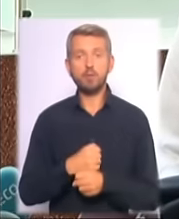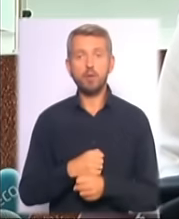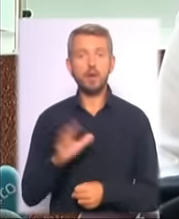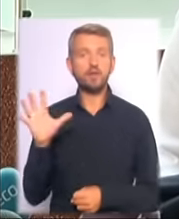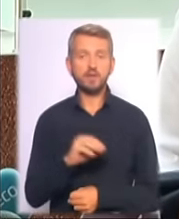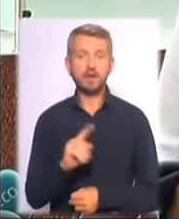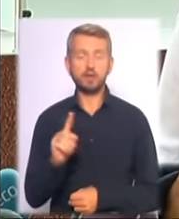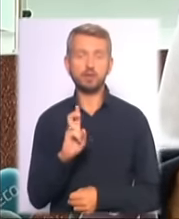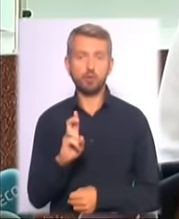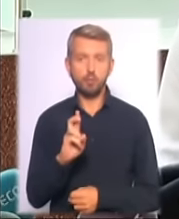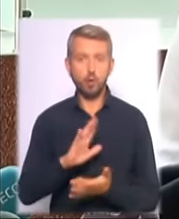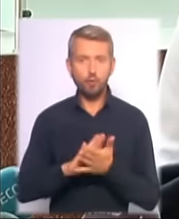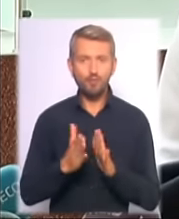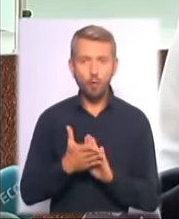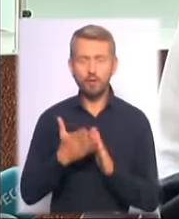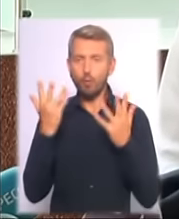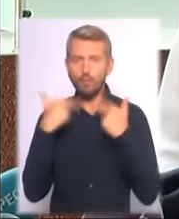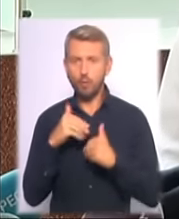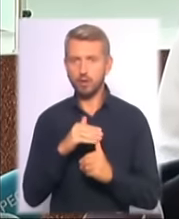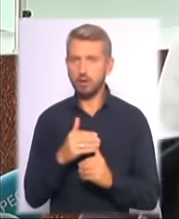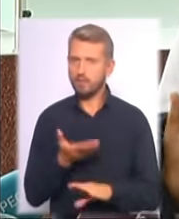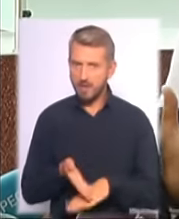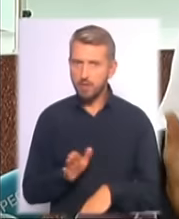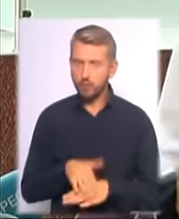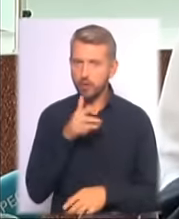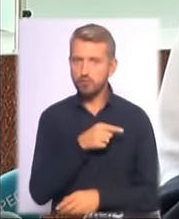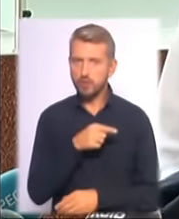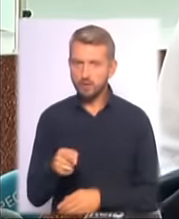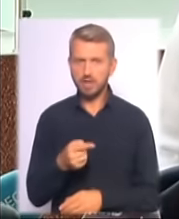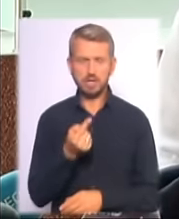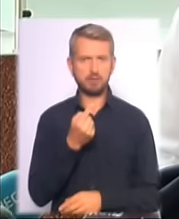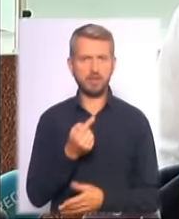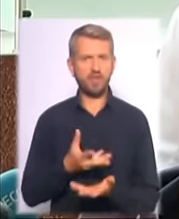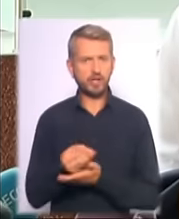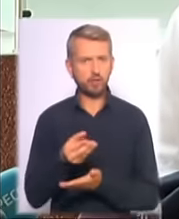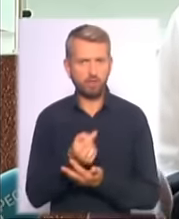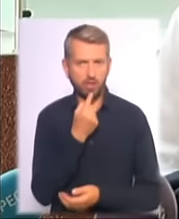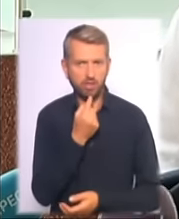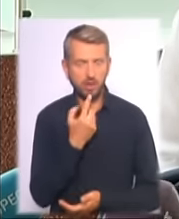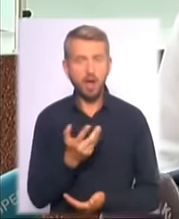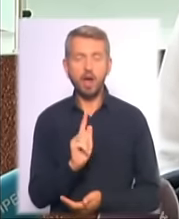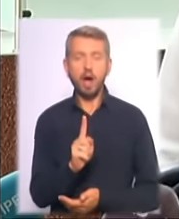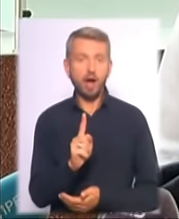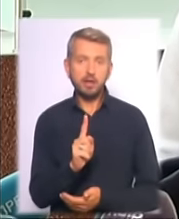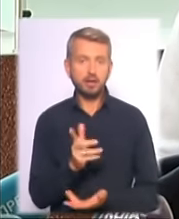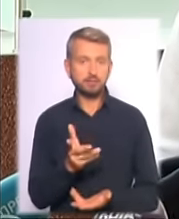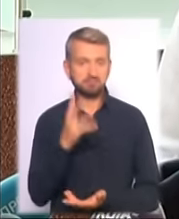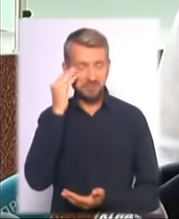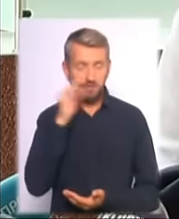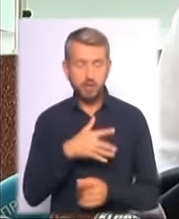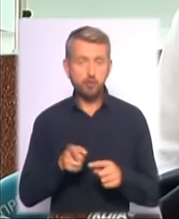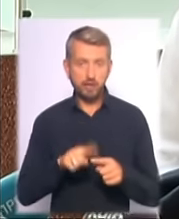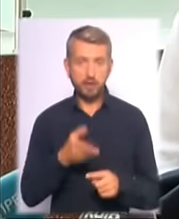того, щоб умови комфортні, не прости часи, складно з фінансуванням. Але незважаючи на це, ми